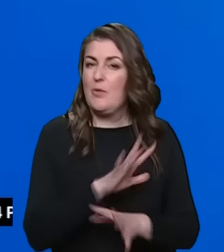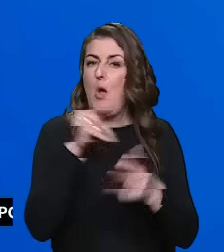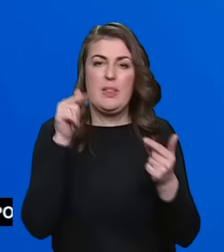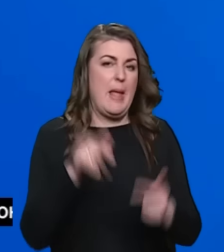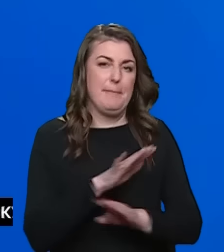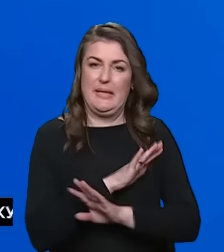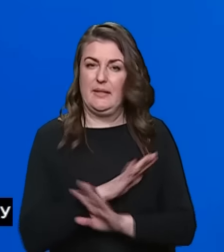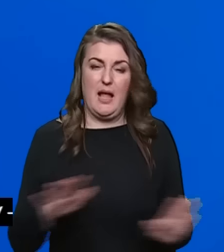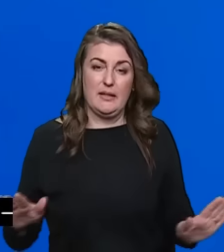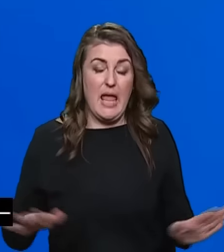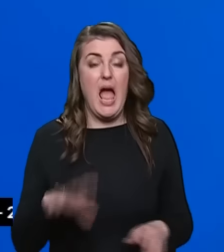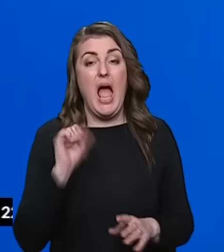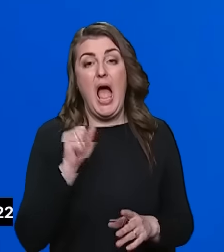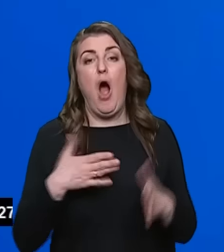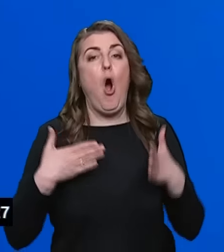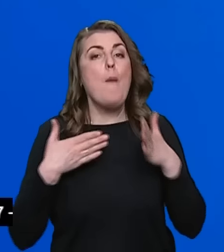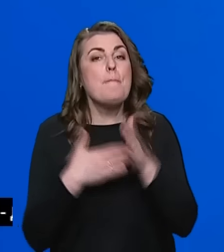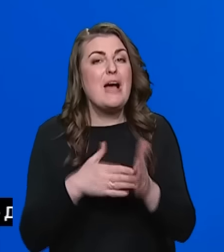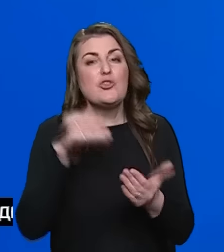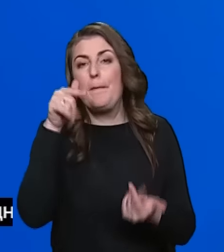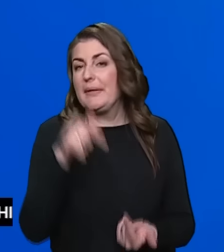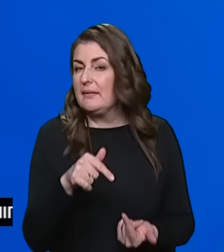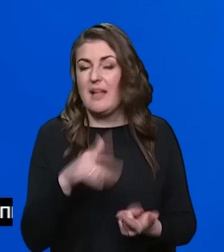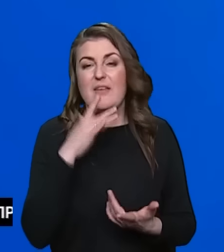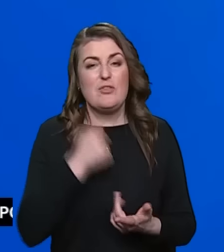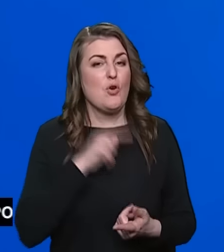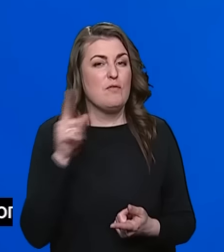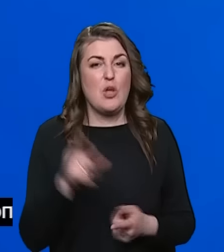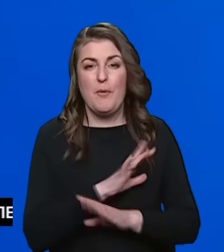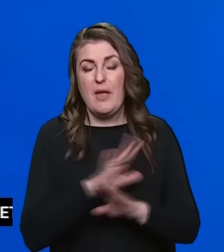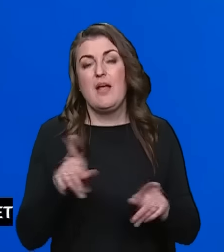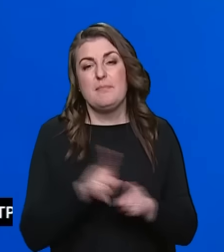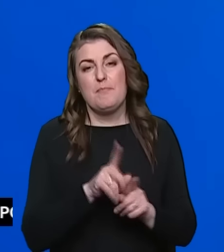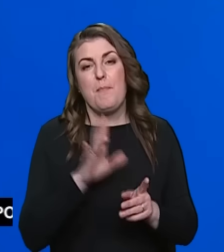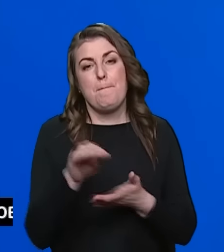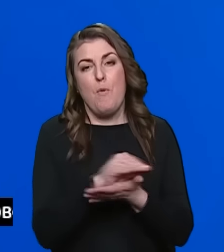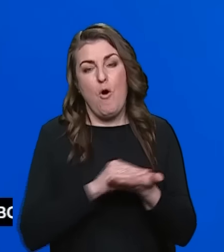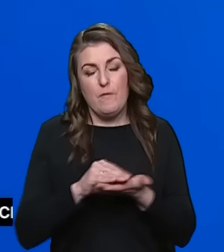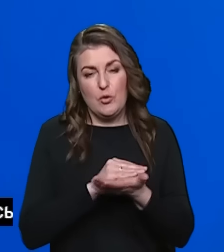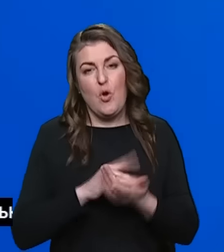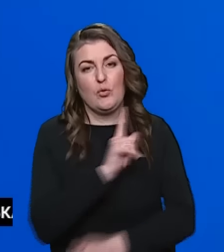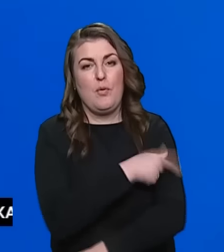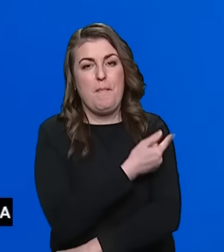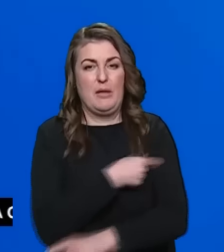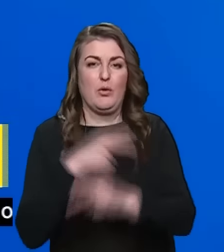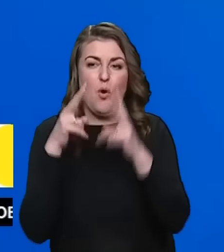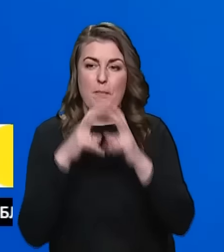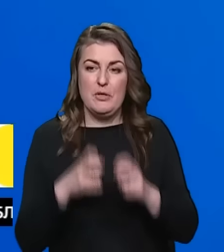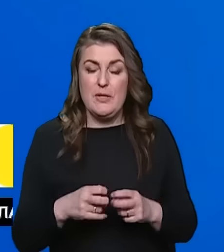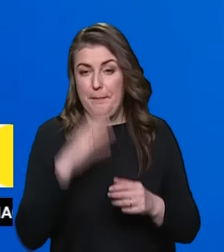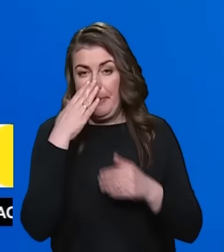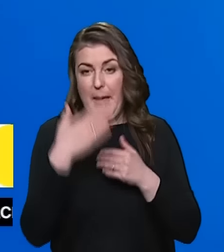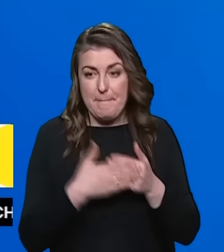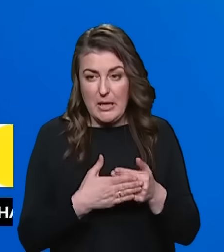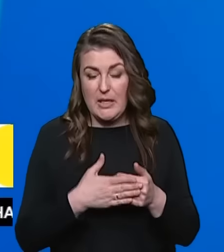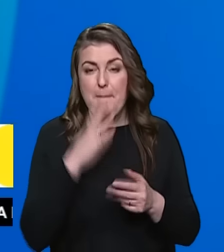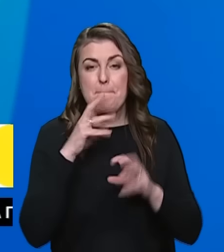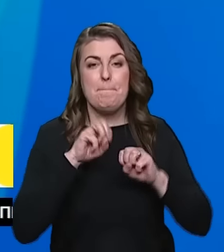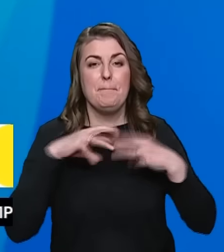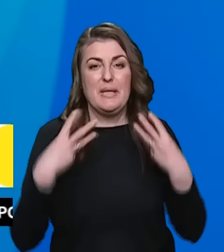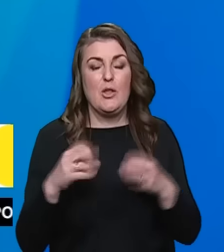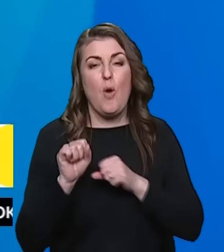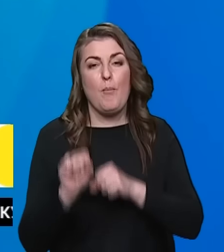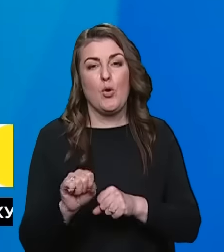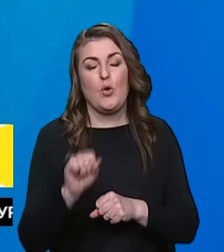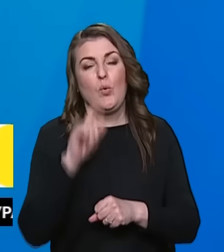непридатний. А обмежено придатні військові зобов'язані мають пройти повторну медкомісію. Напередодні Міноборони